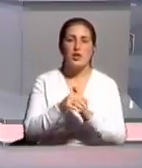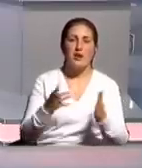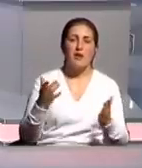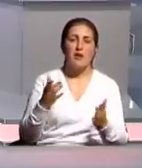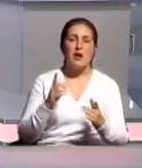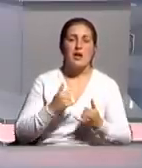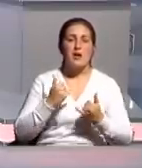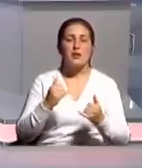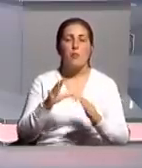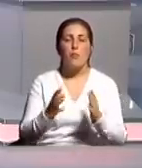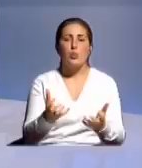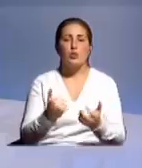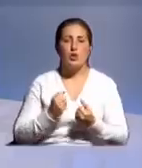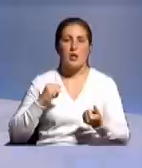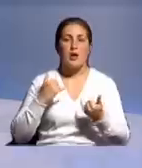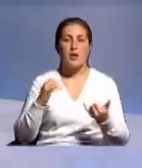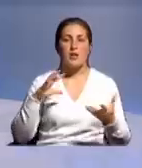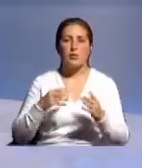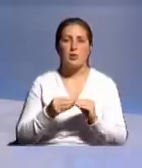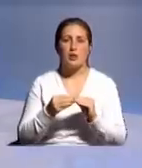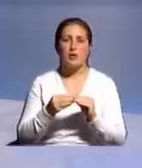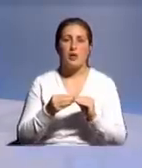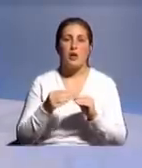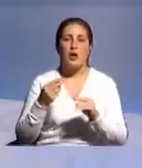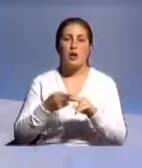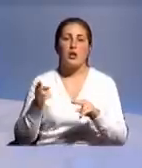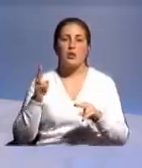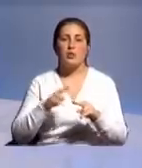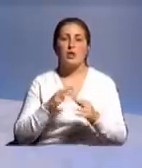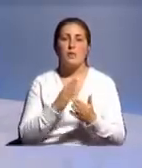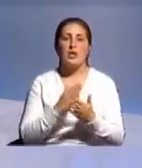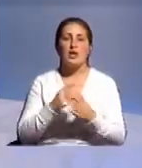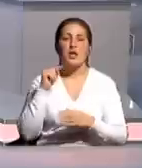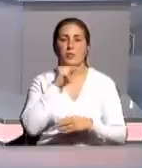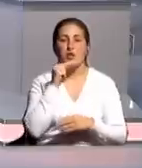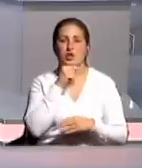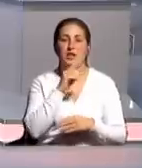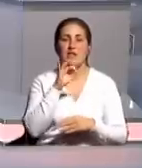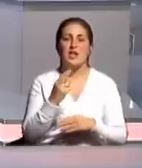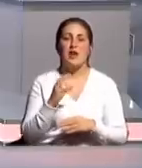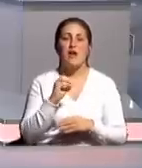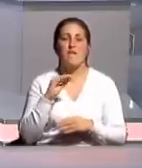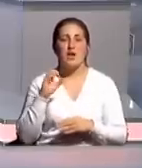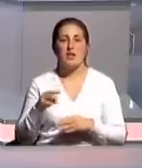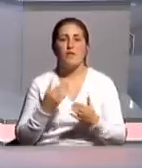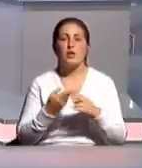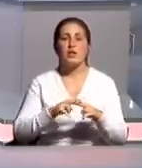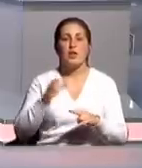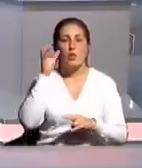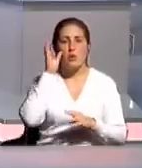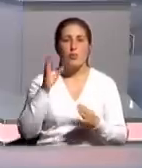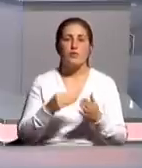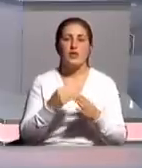получения новых технологий. Ради результата, который будет служить интересным общественным пользователям. Имеет экономический и социальный эффект. Вот эта наука будет